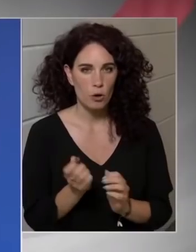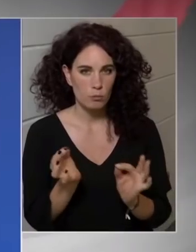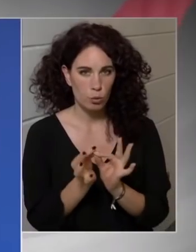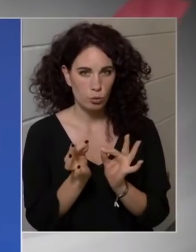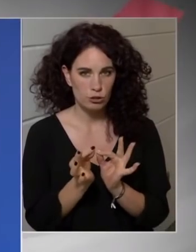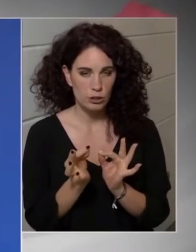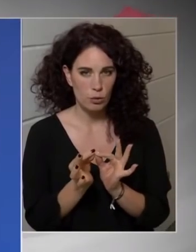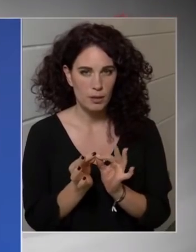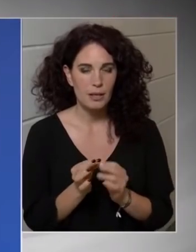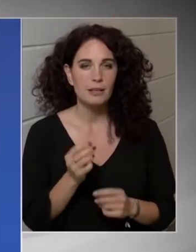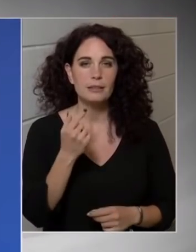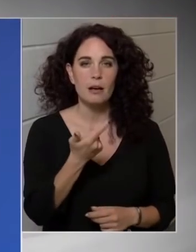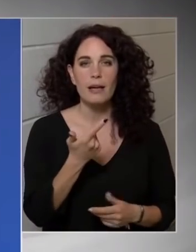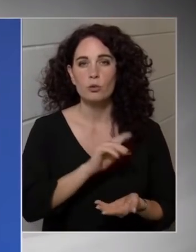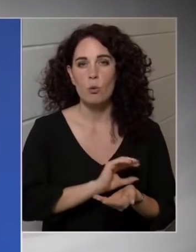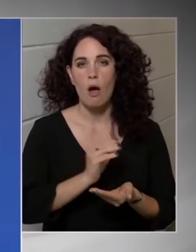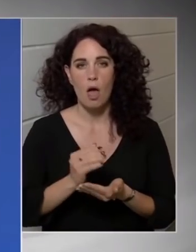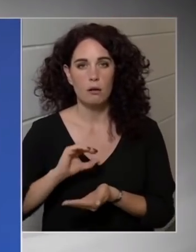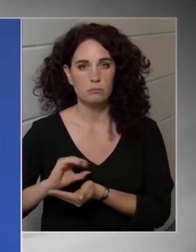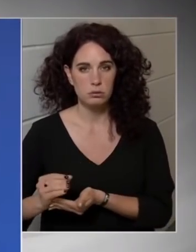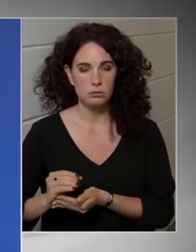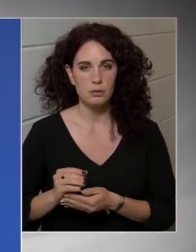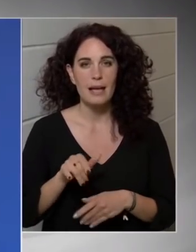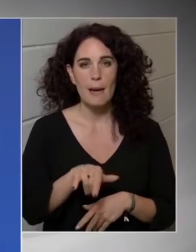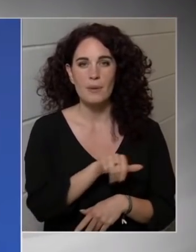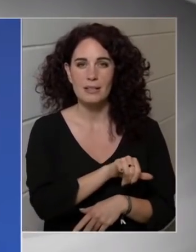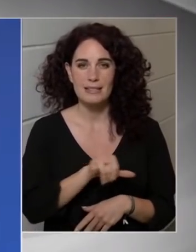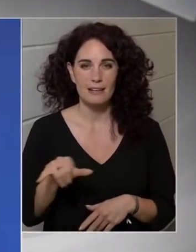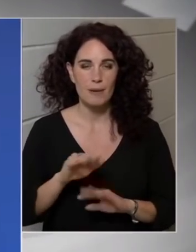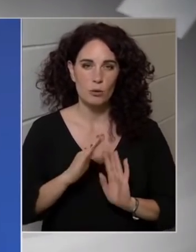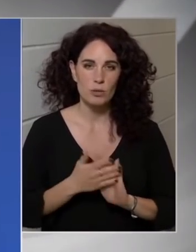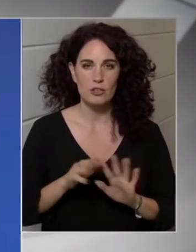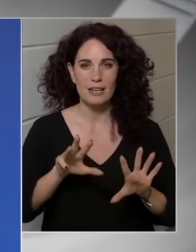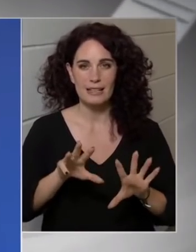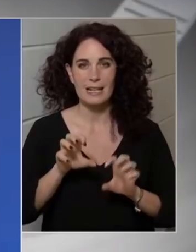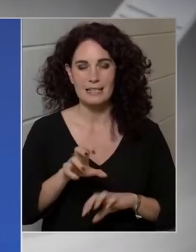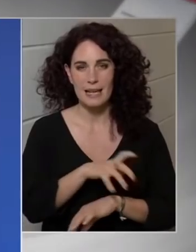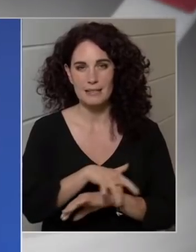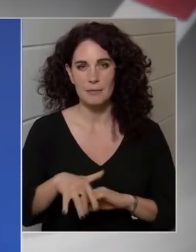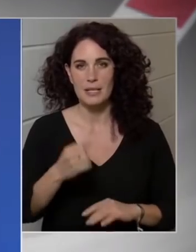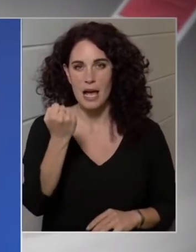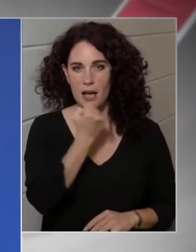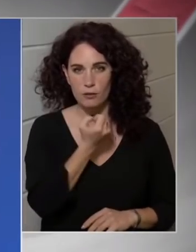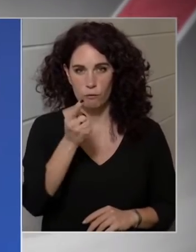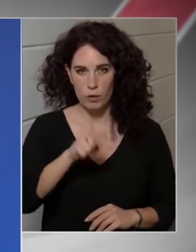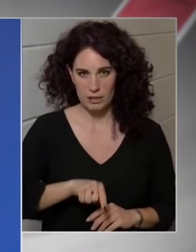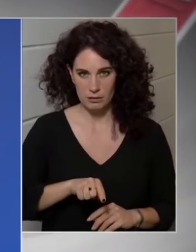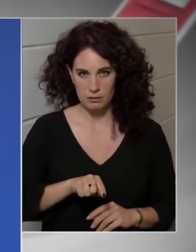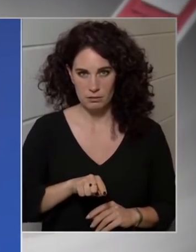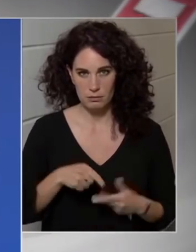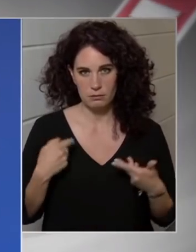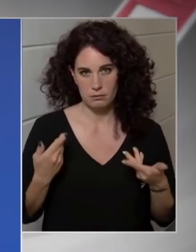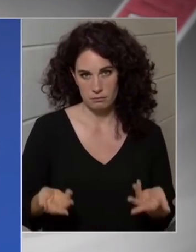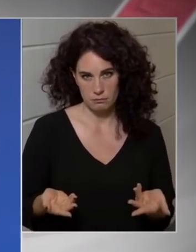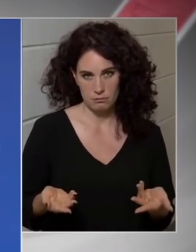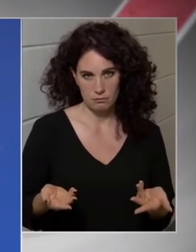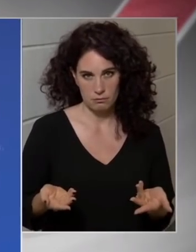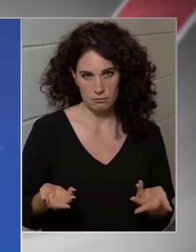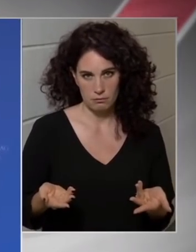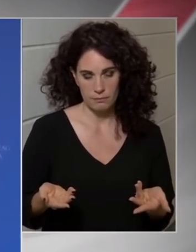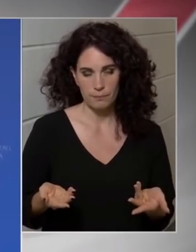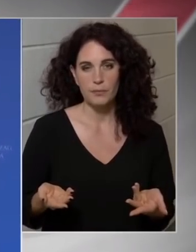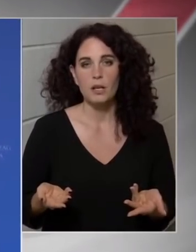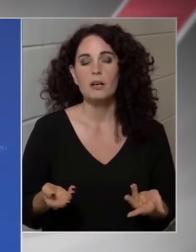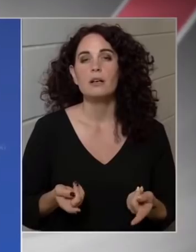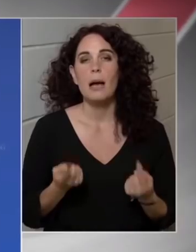a két alap idén összesen 900 milliárd forint, ebből